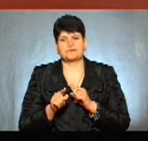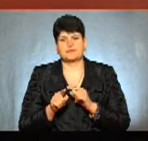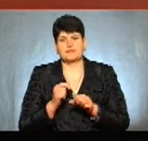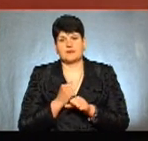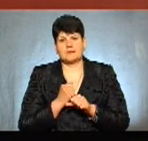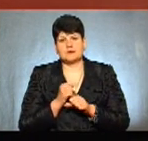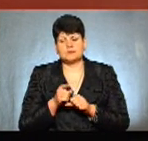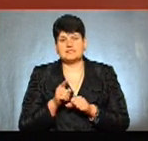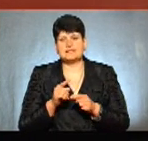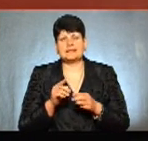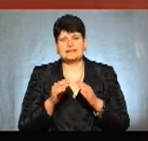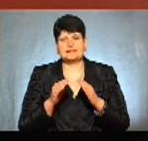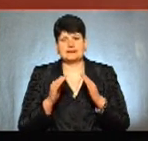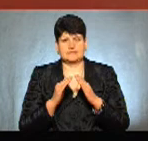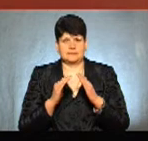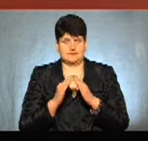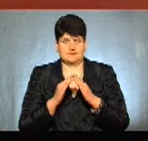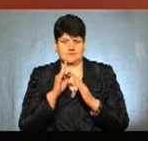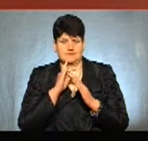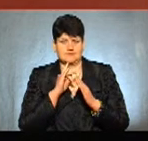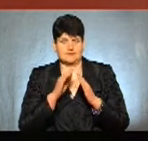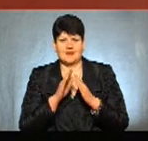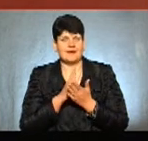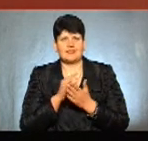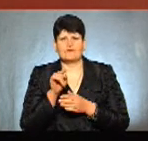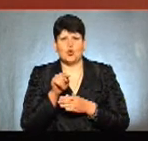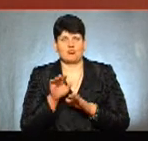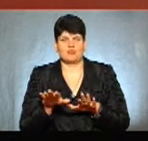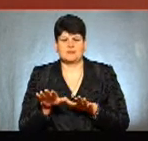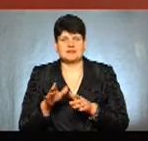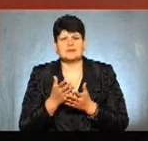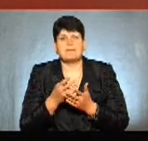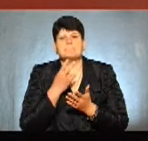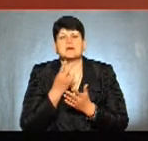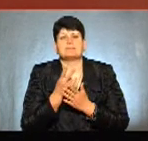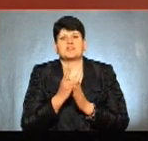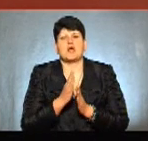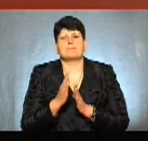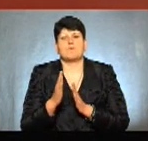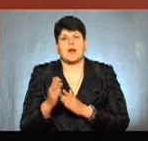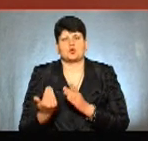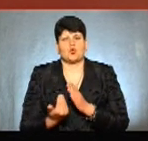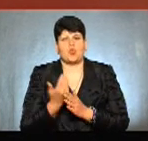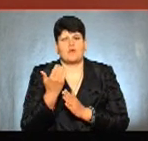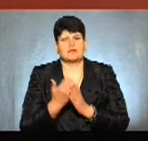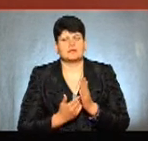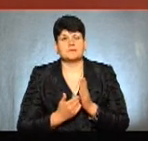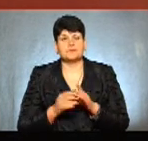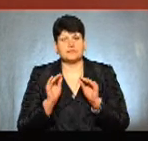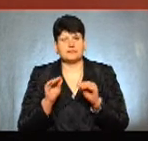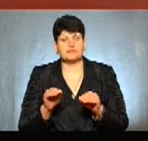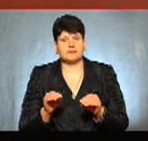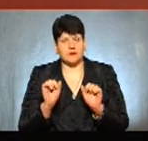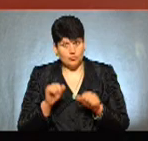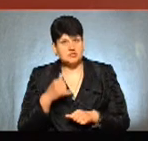дана тимчасова споруда знаходиться не в тому місці, де передбачає порядок новий їх розміщення. Тобто,